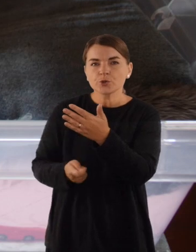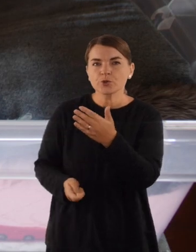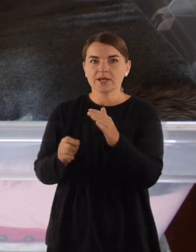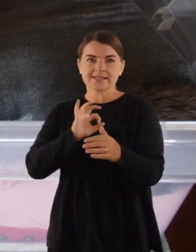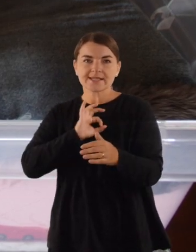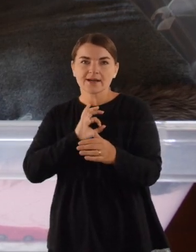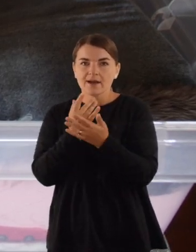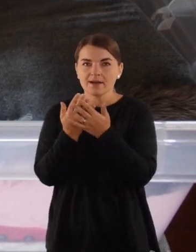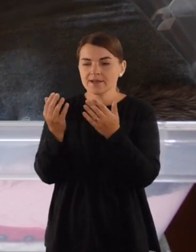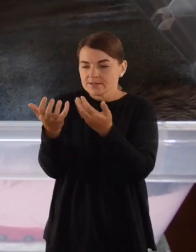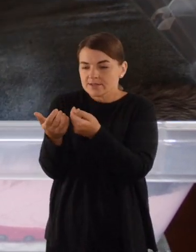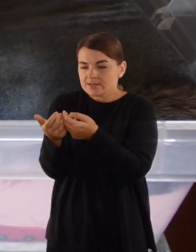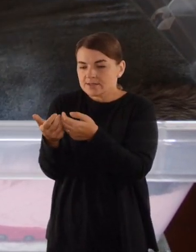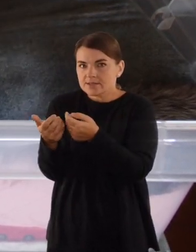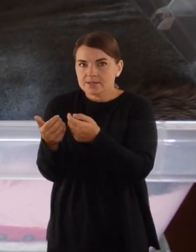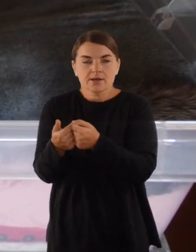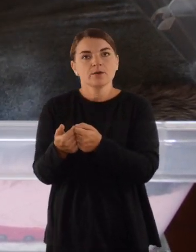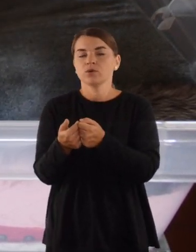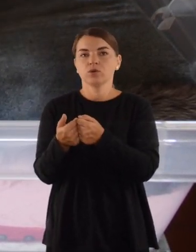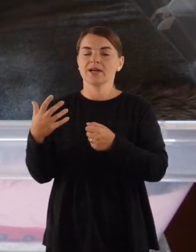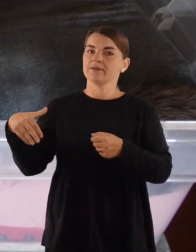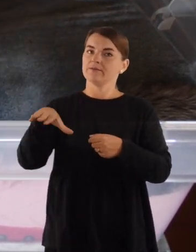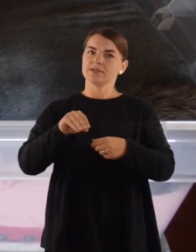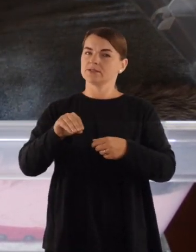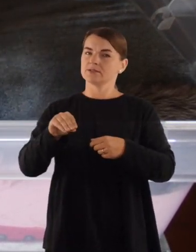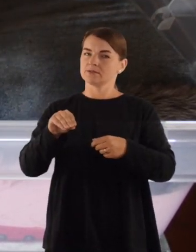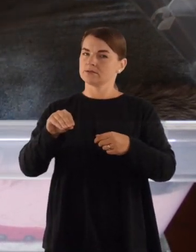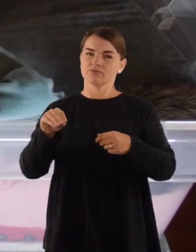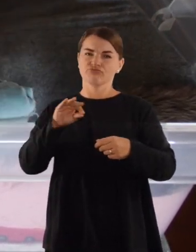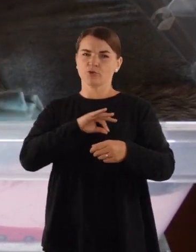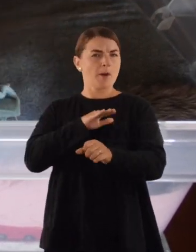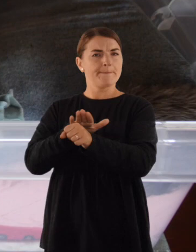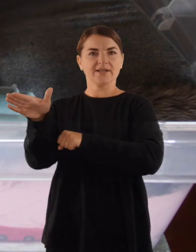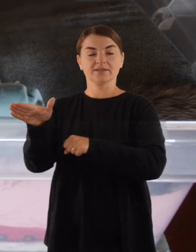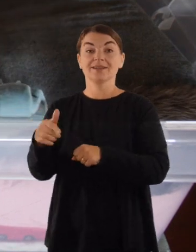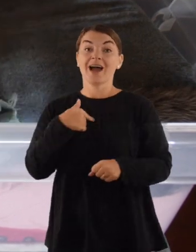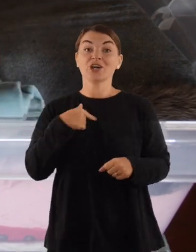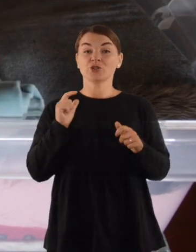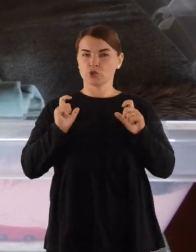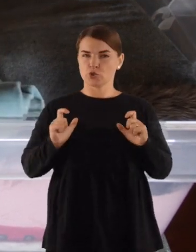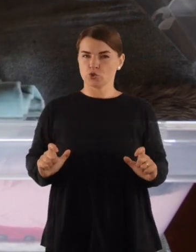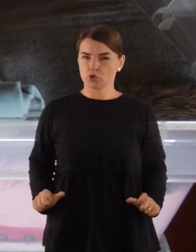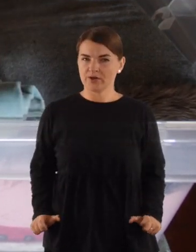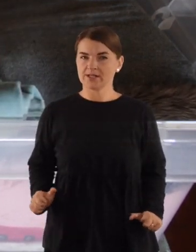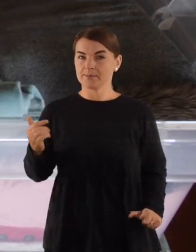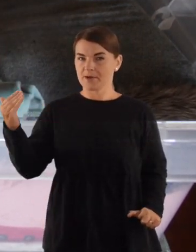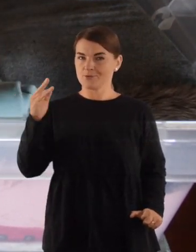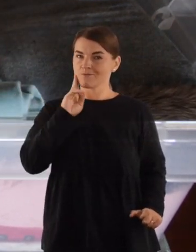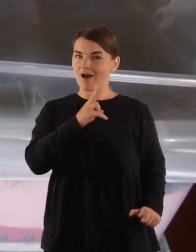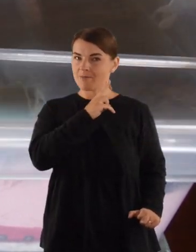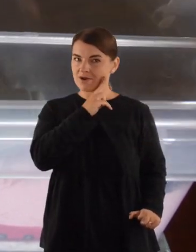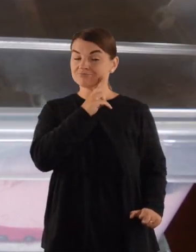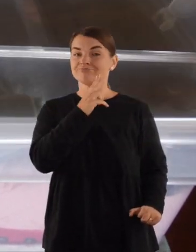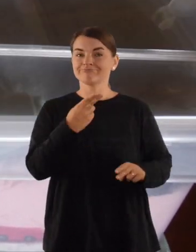sagutę ir taip toliau. Ir susirikiuoju taip, kad visko būtų cikėl, cikėl. Esu su Valkėtės dukra ir viskas yra